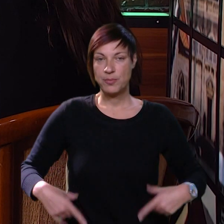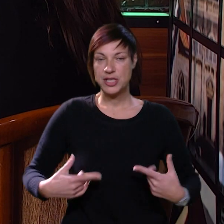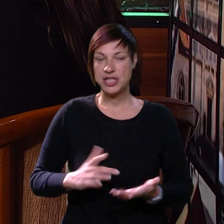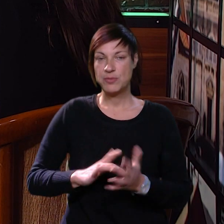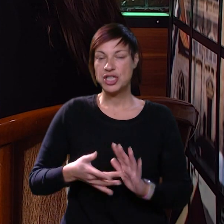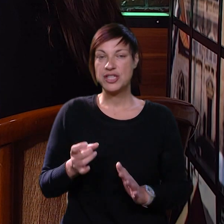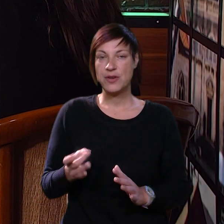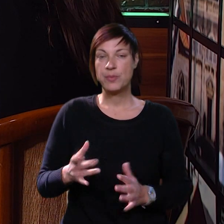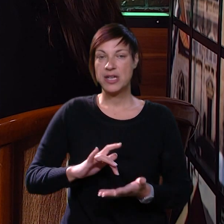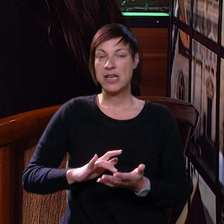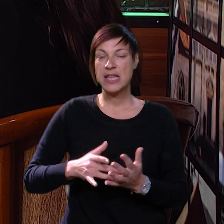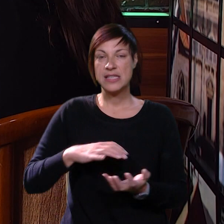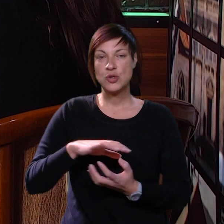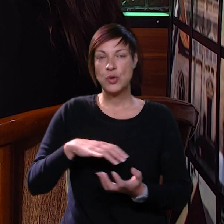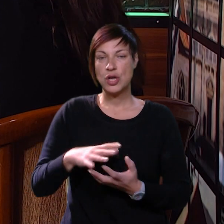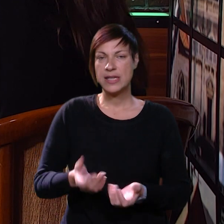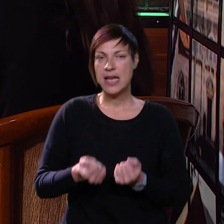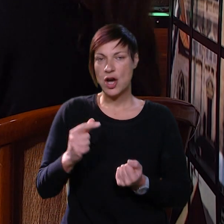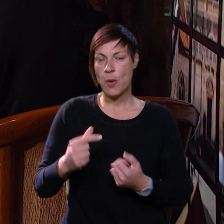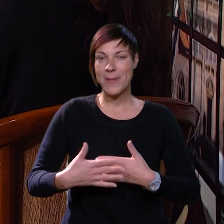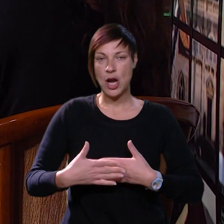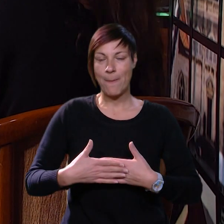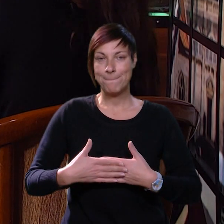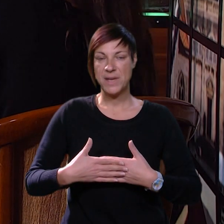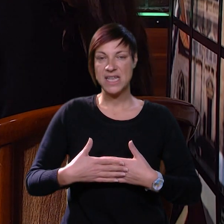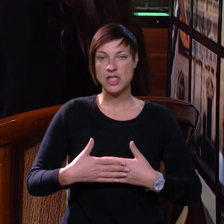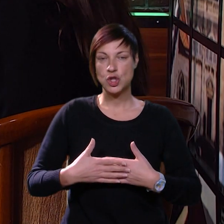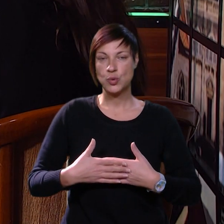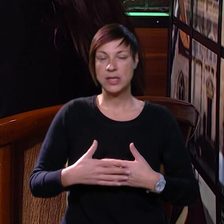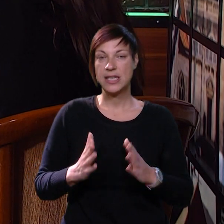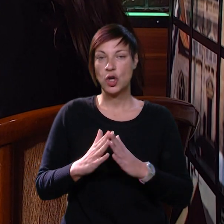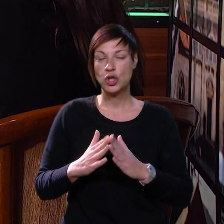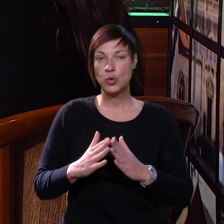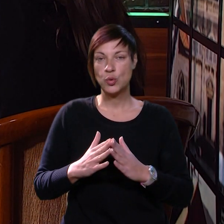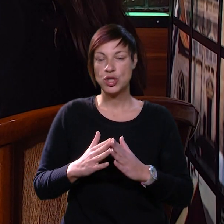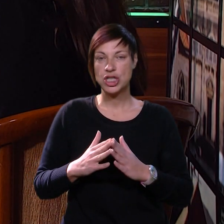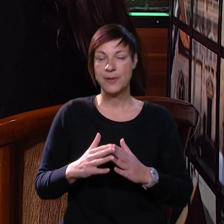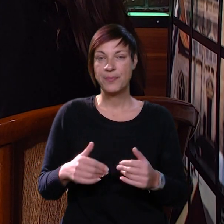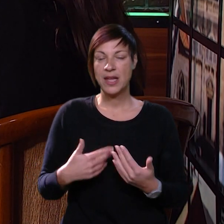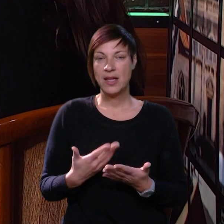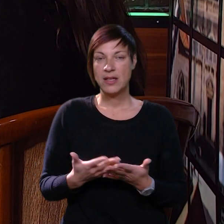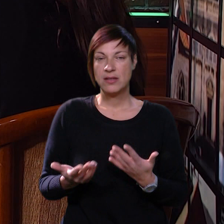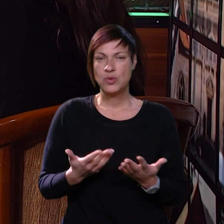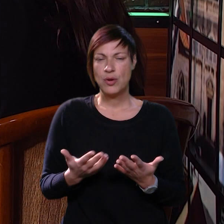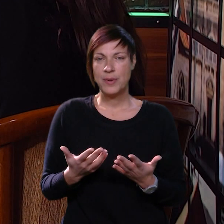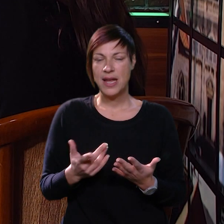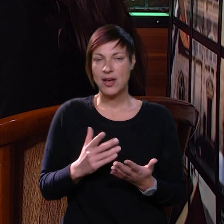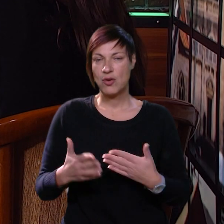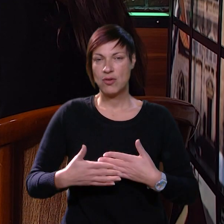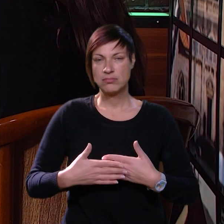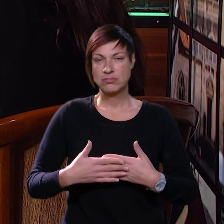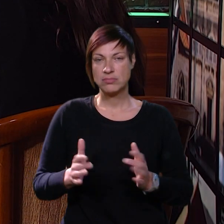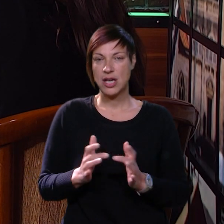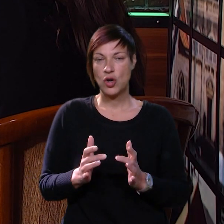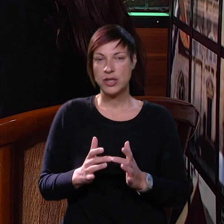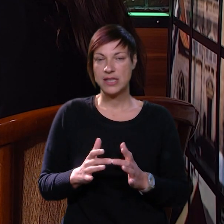mi živimo, gdje je sve ubrzano, gdje su roditelji jako malo prisutni kod kuće, odnosno u tom nekom